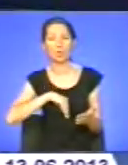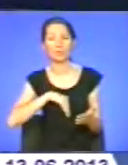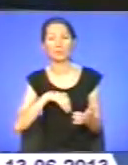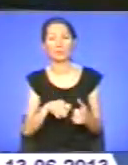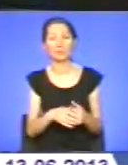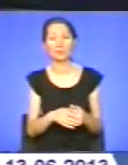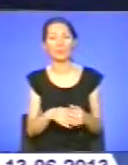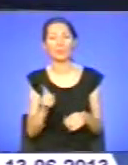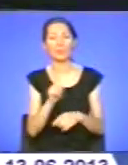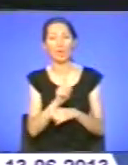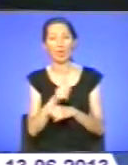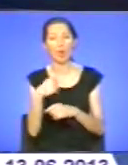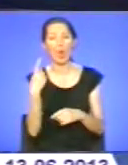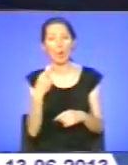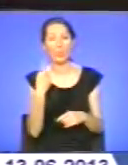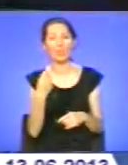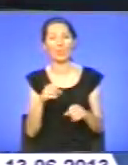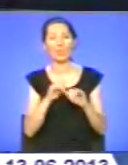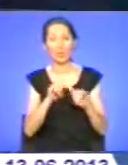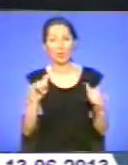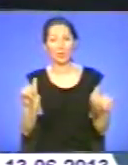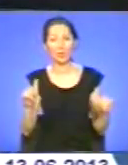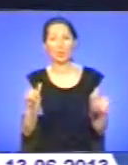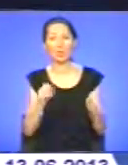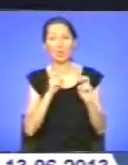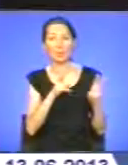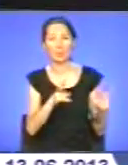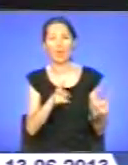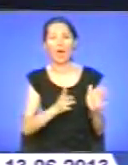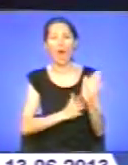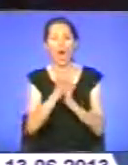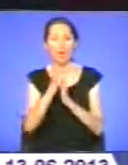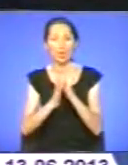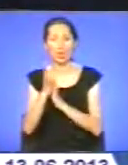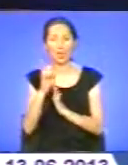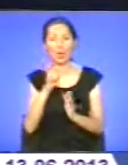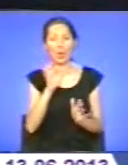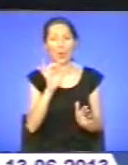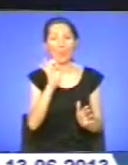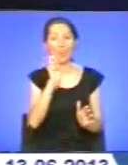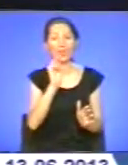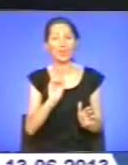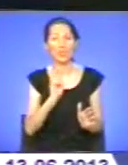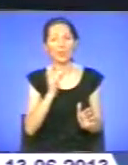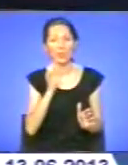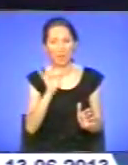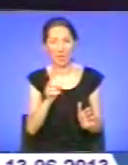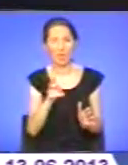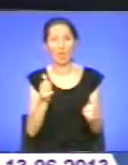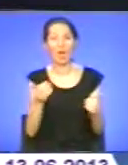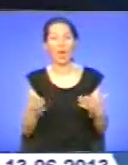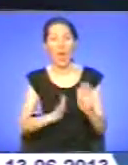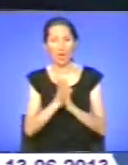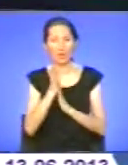У Тернопільській області розповсюджується небезпечна рослина. Борщівник Сосновського росте переважно у придорожніх